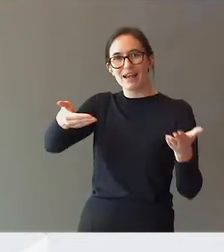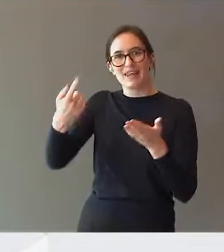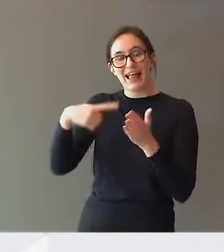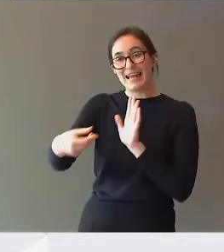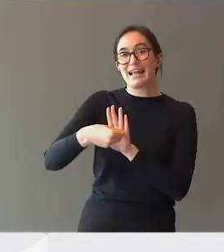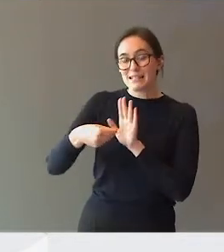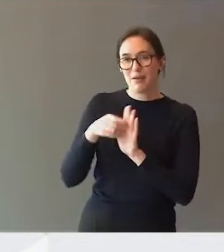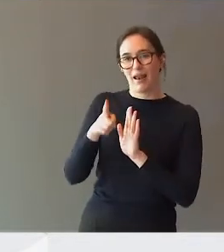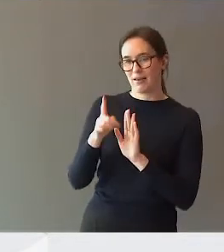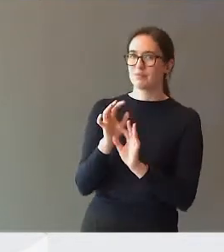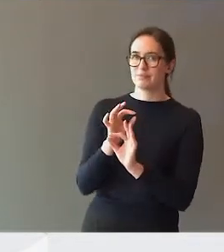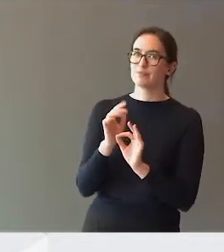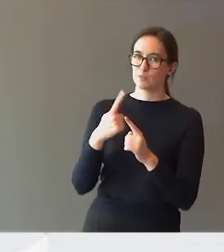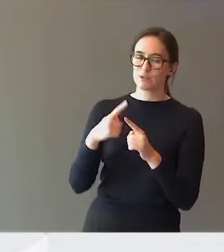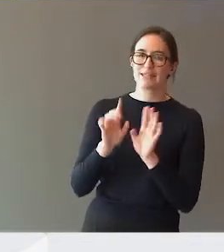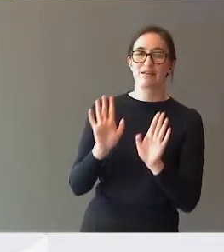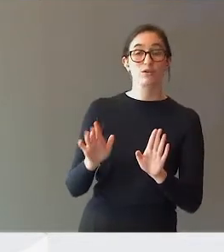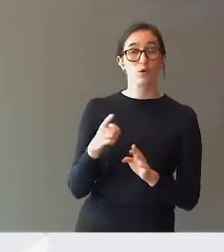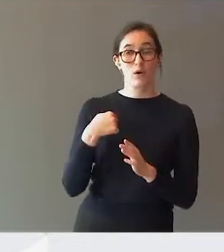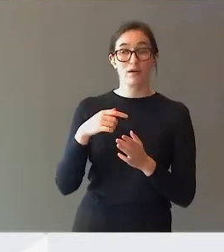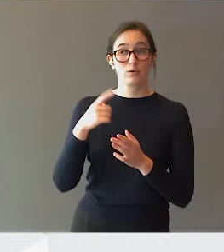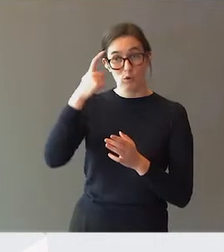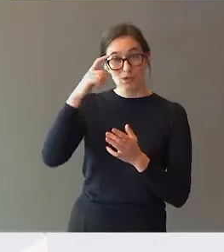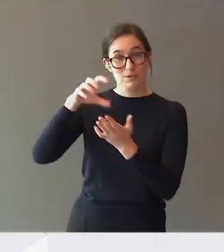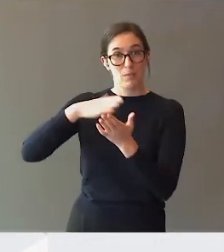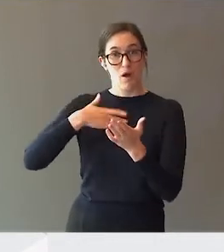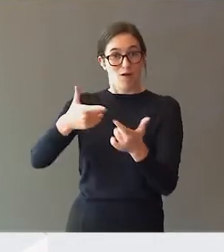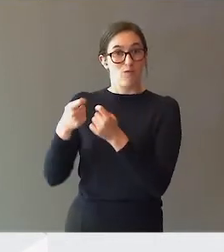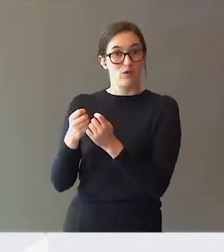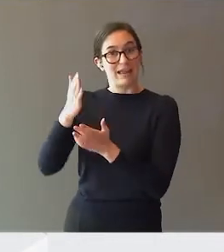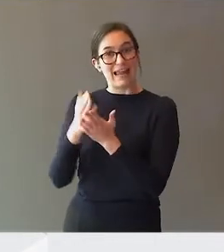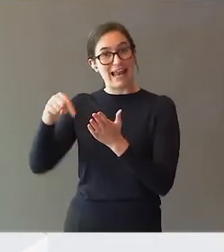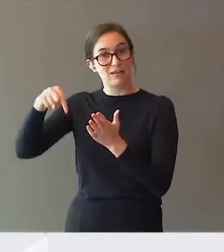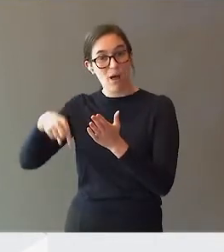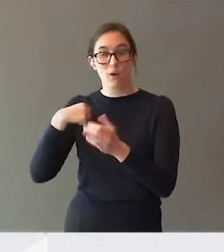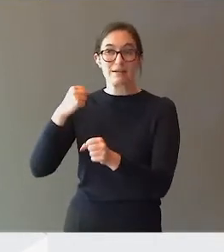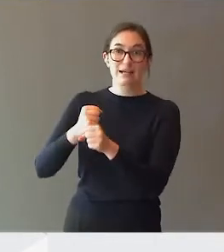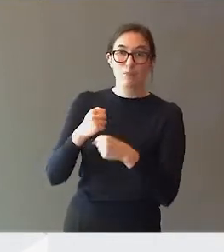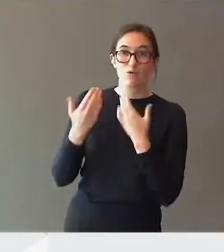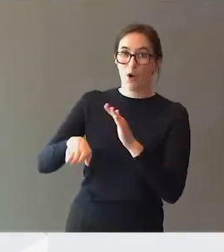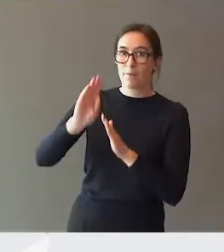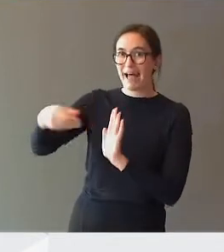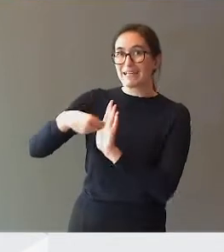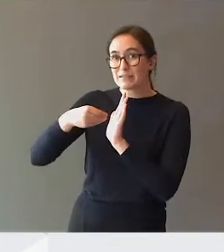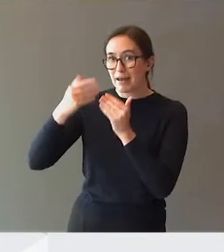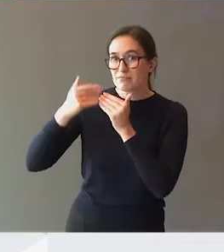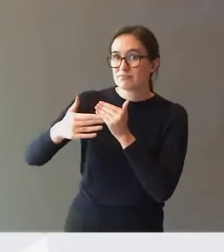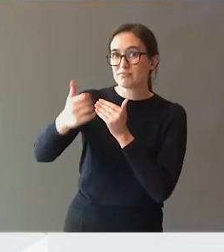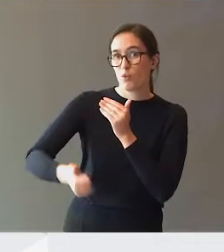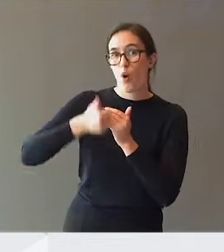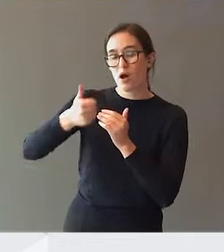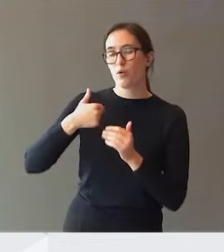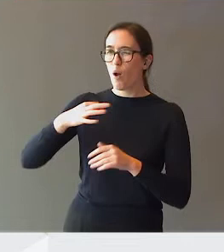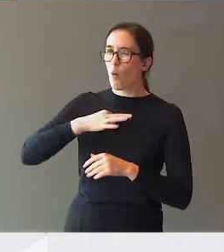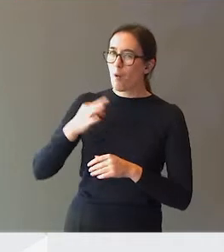Dere har fått en del i dag. Jeg er helt sikker på at dere vil få mange flere det året som kommer. og jeg håper at diskusjonen